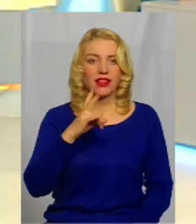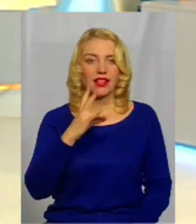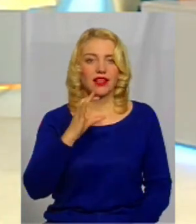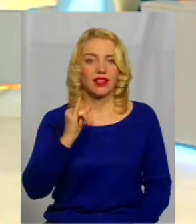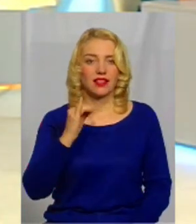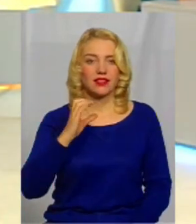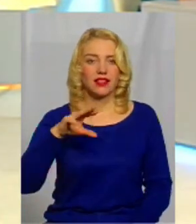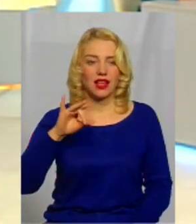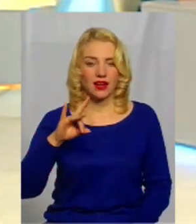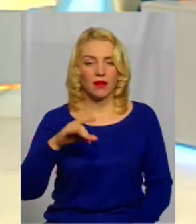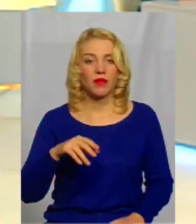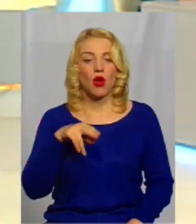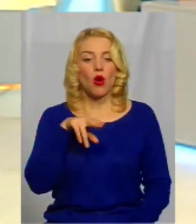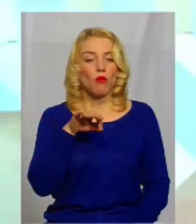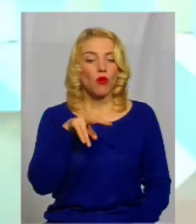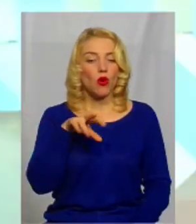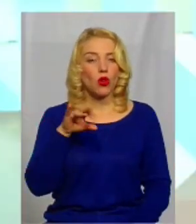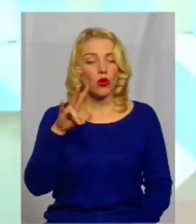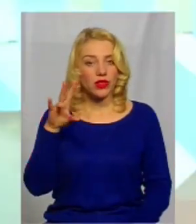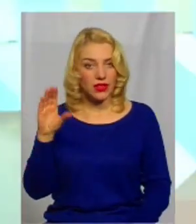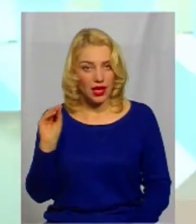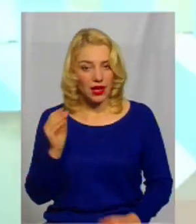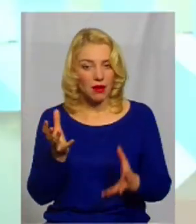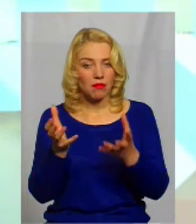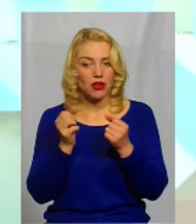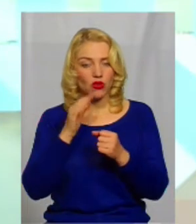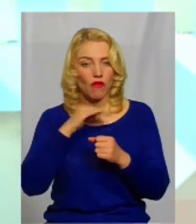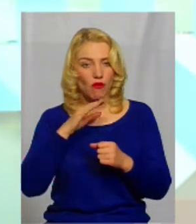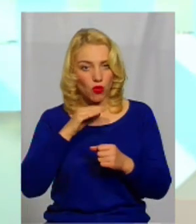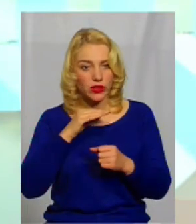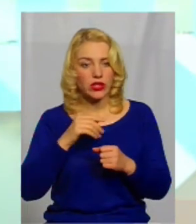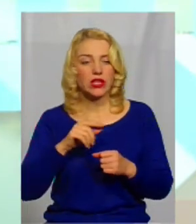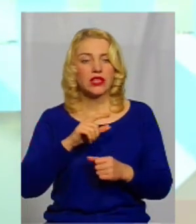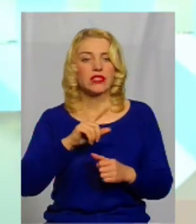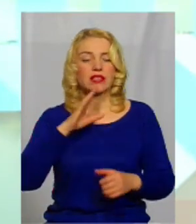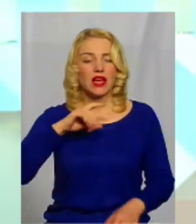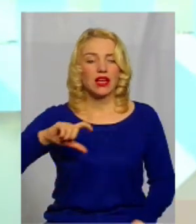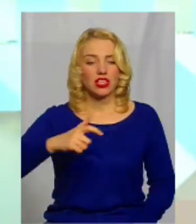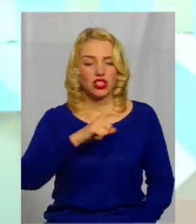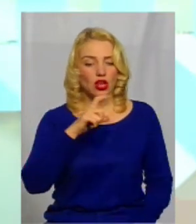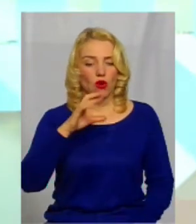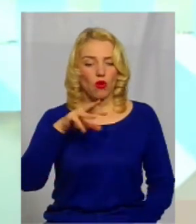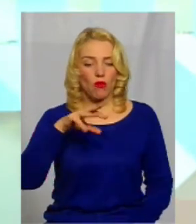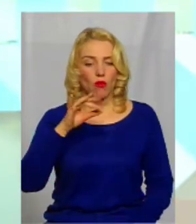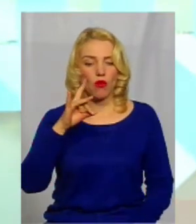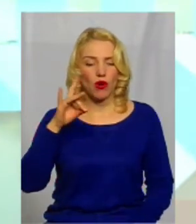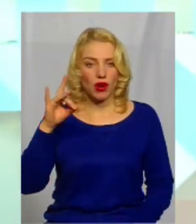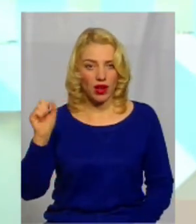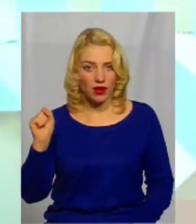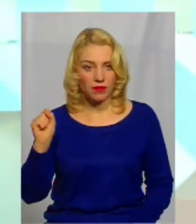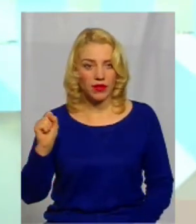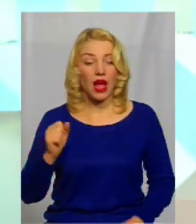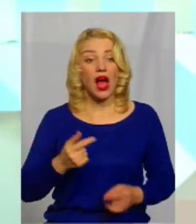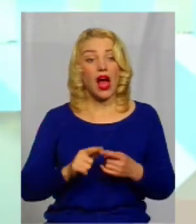набирає воду з річки Хомора, з Гамар'янського водосховища. А остальні всі підні